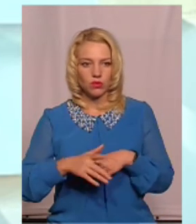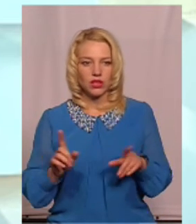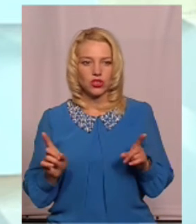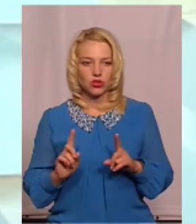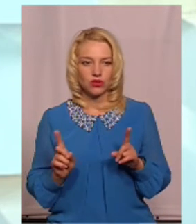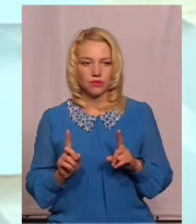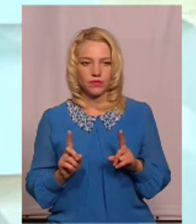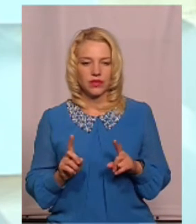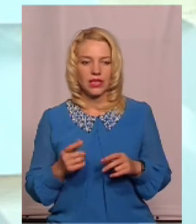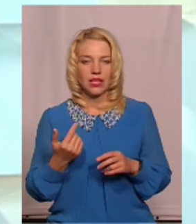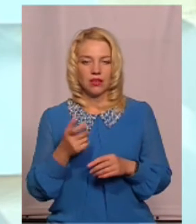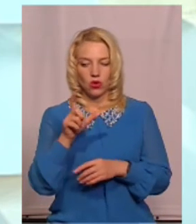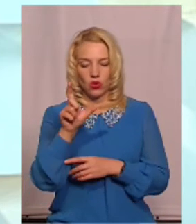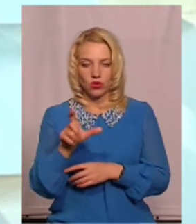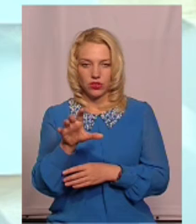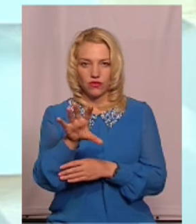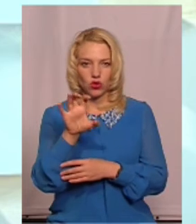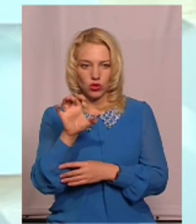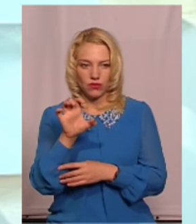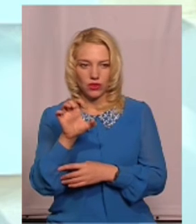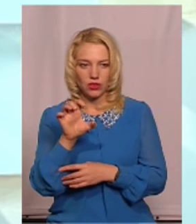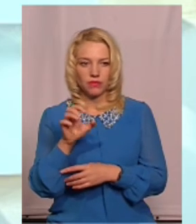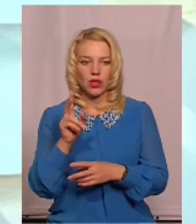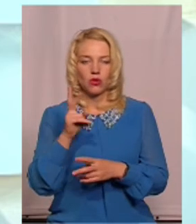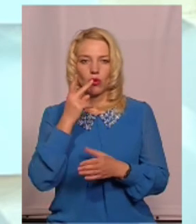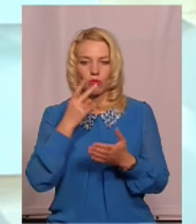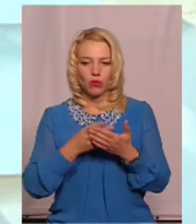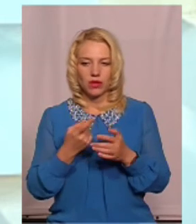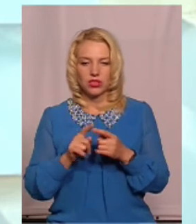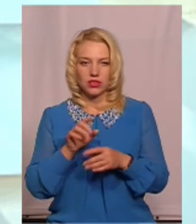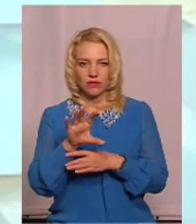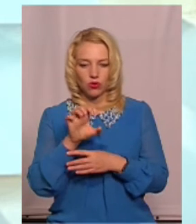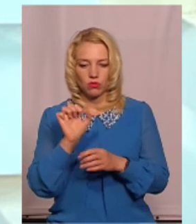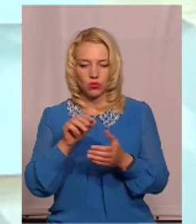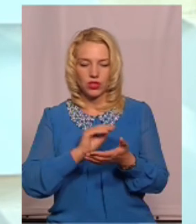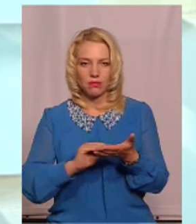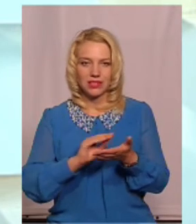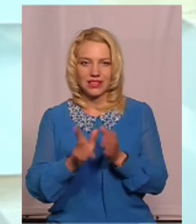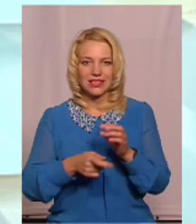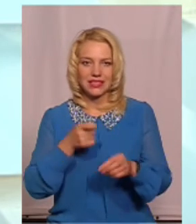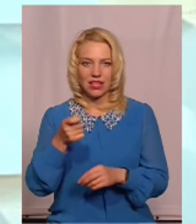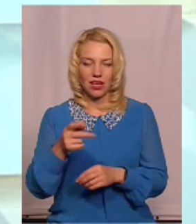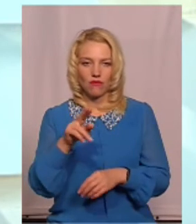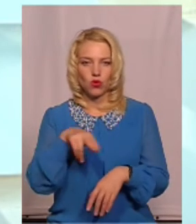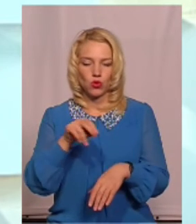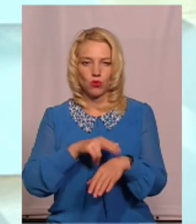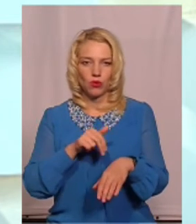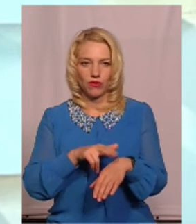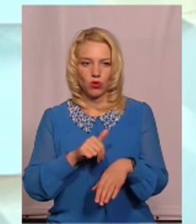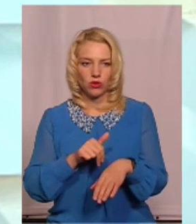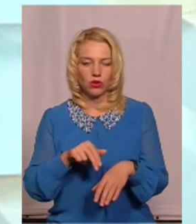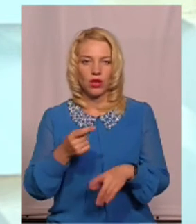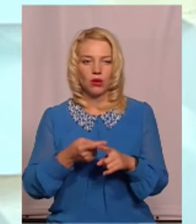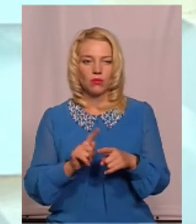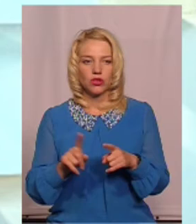її сфотографували, яка, можливо, навіть побачила ці світлини, вона може написати заяву до правоохоронних органів